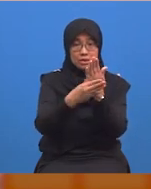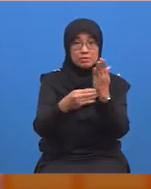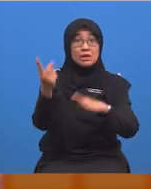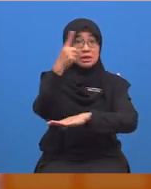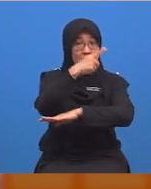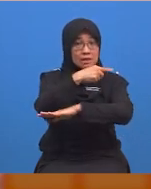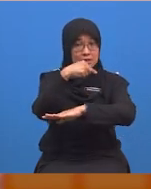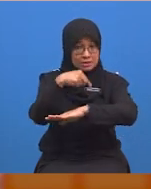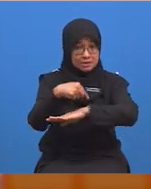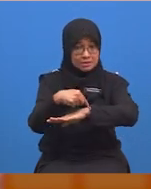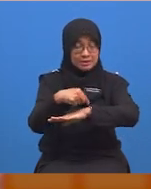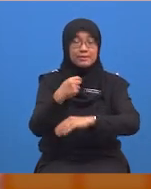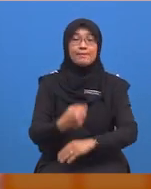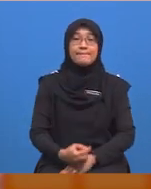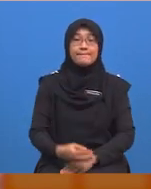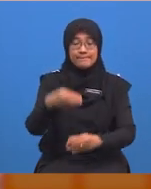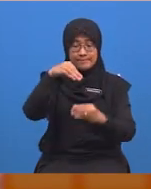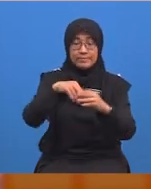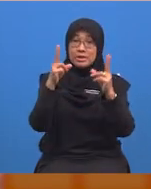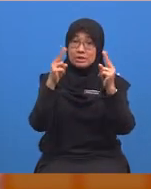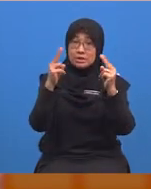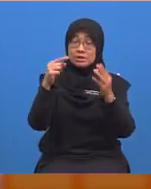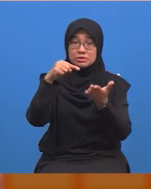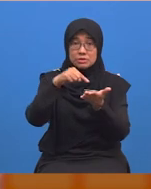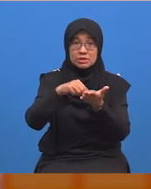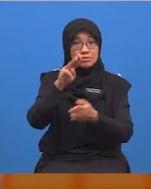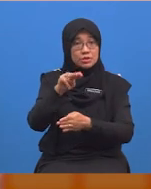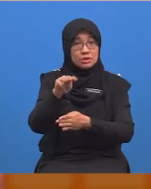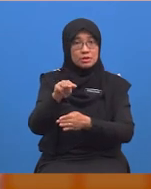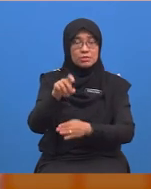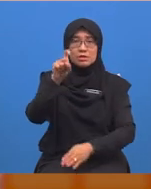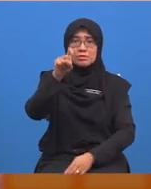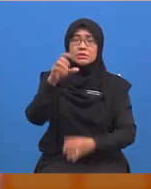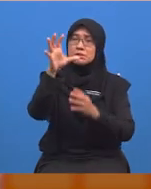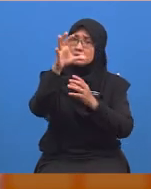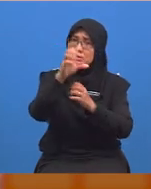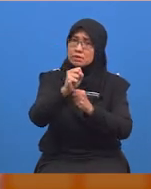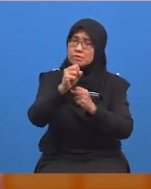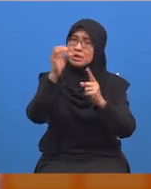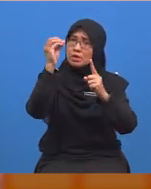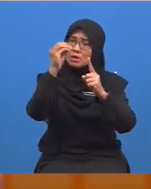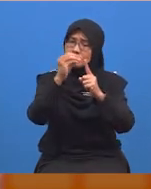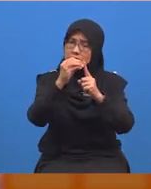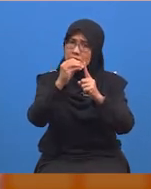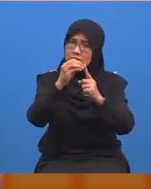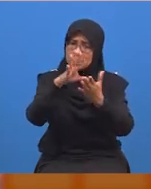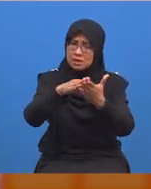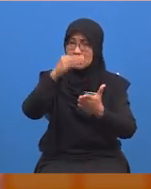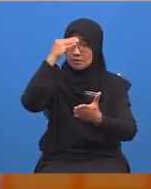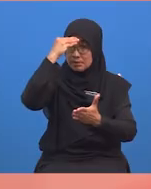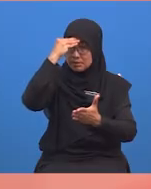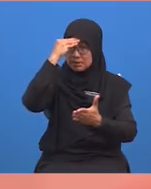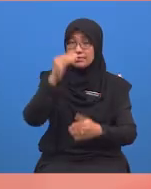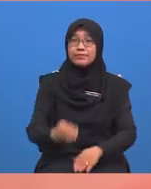ini. Dalam tajuk ini, murid-murid perlu mencapai objektif pembelajaran berikut